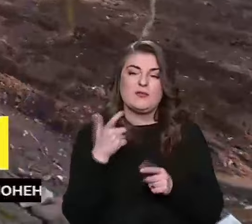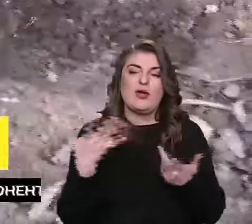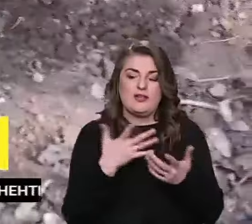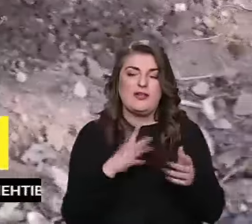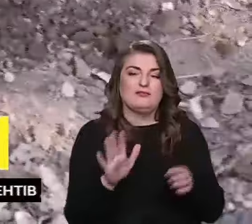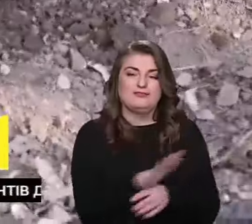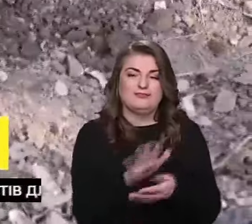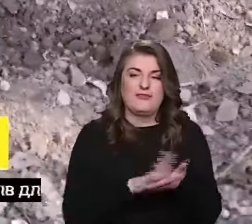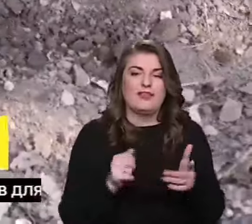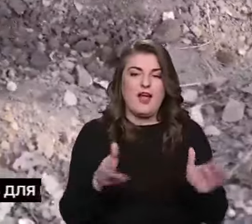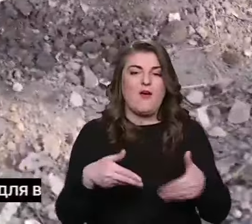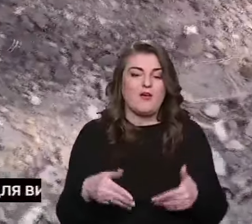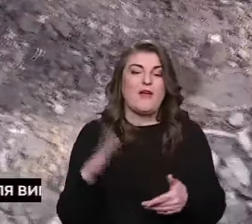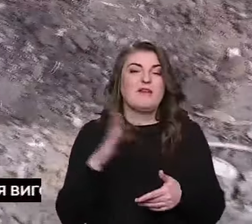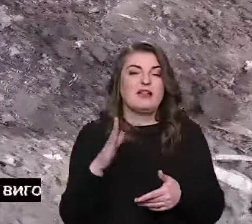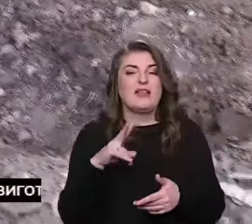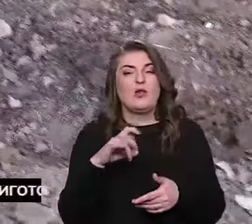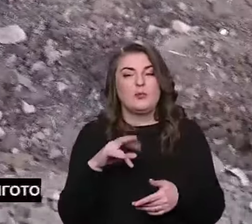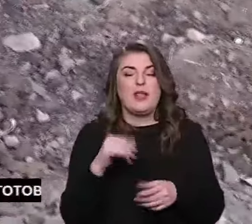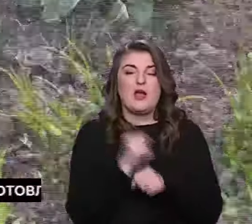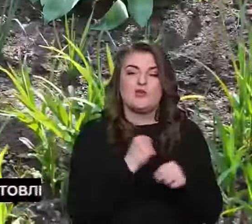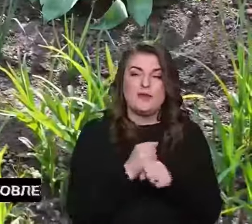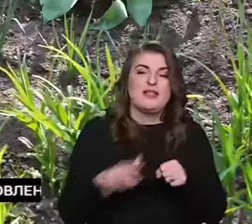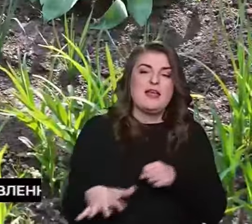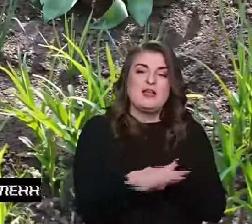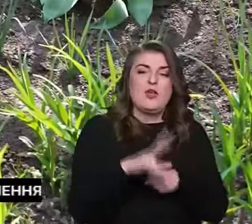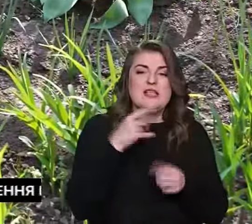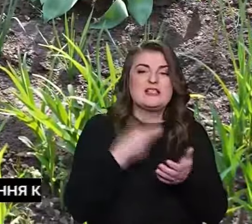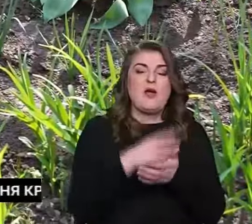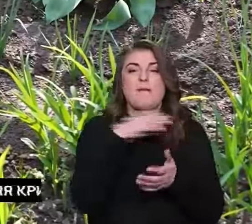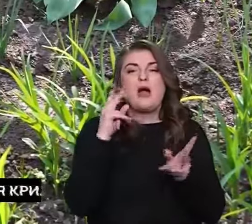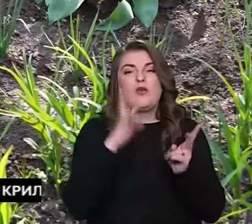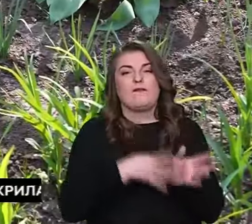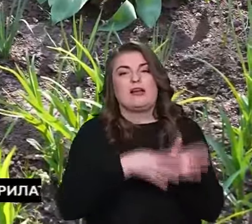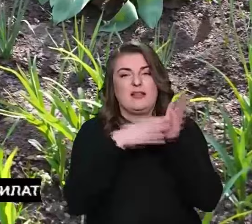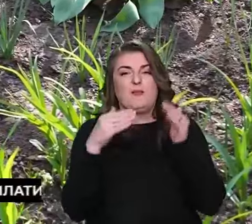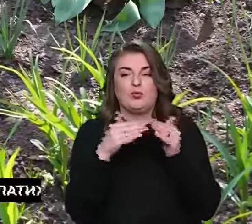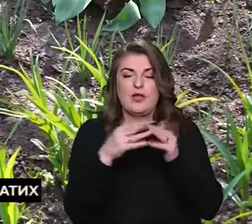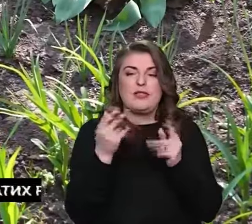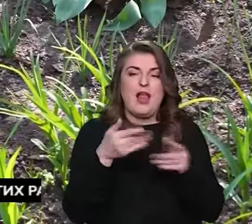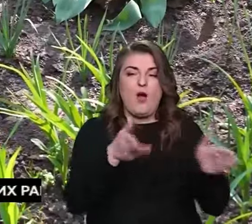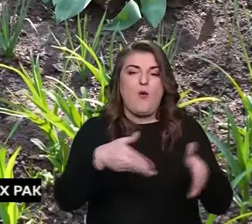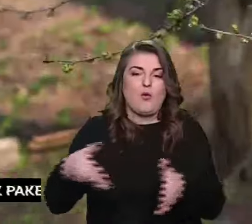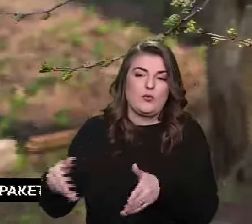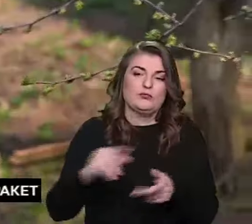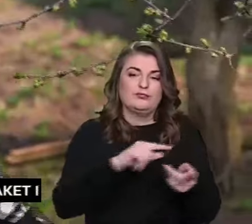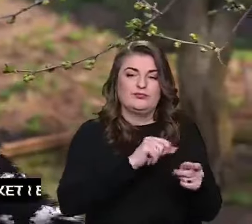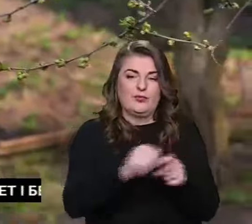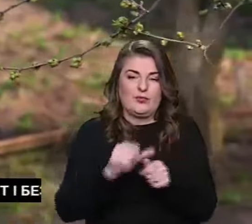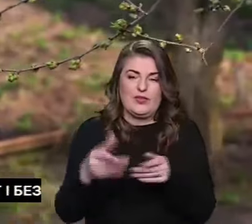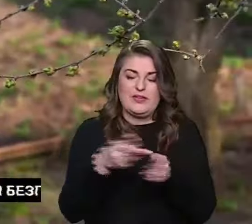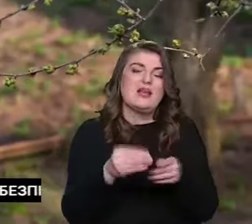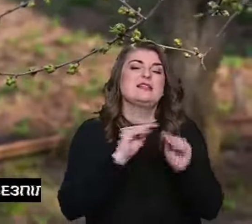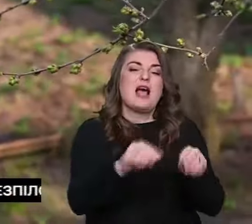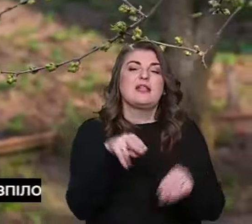пораються на городі. Валентина та Людмила розробили територію за своїм багатоквартирним будинком для городини. Садимо